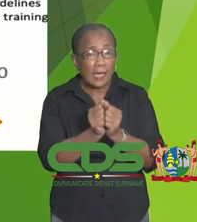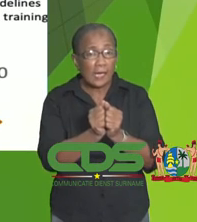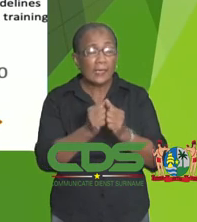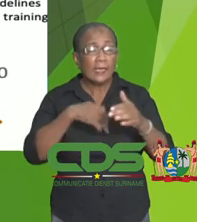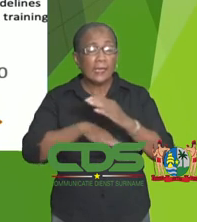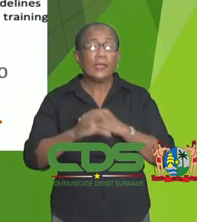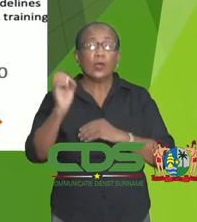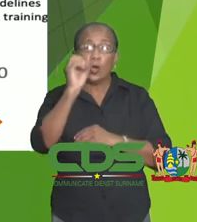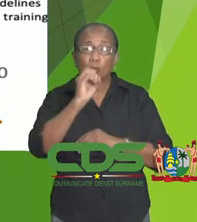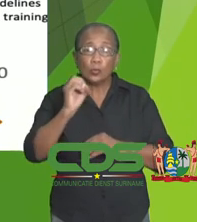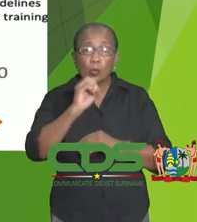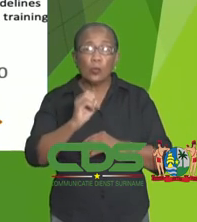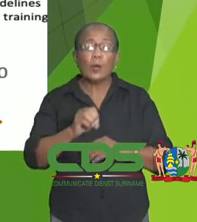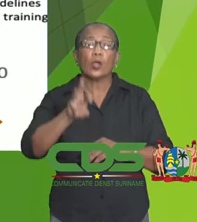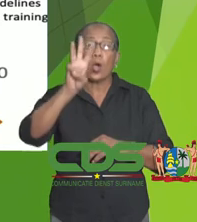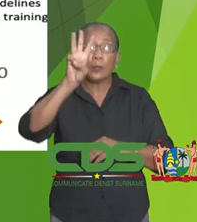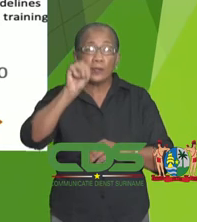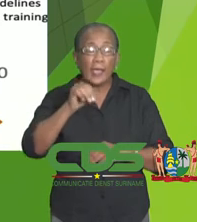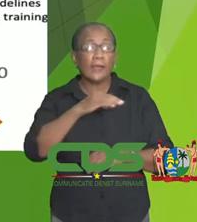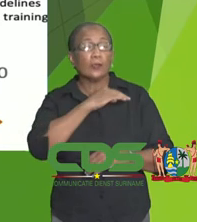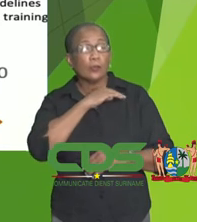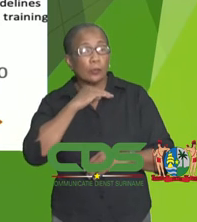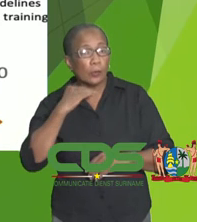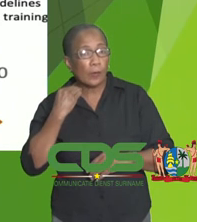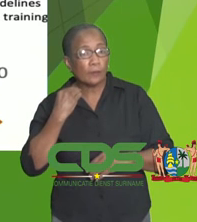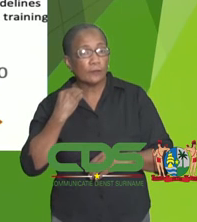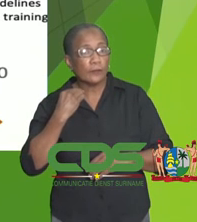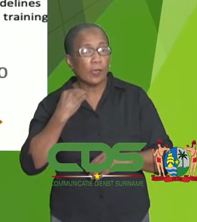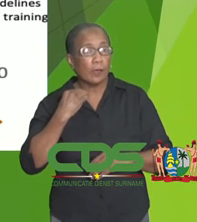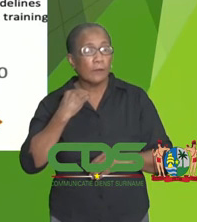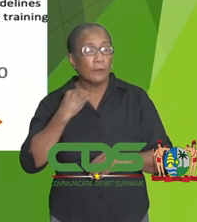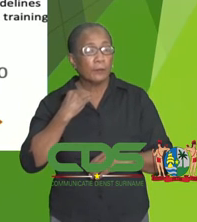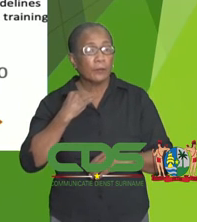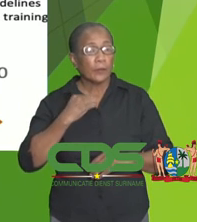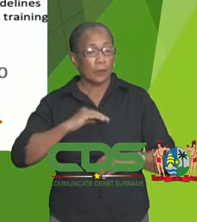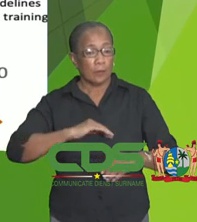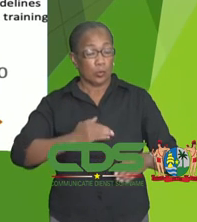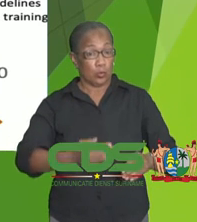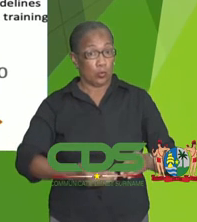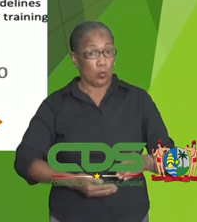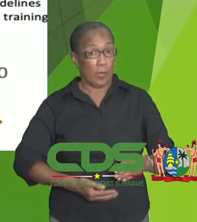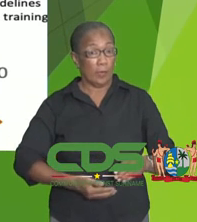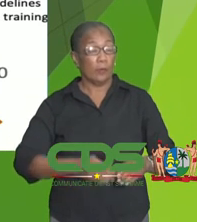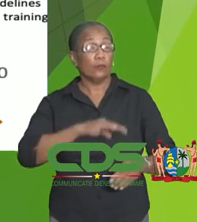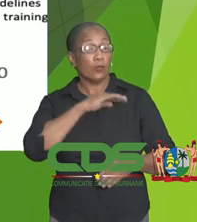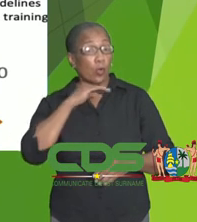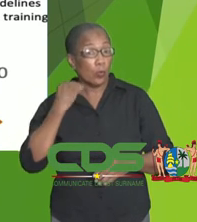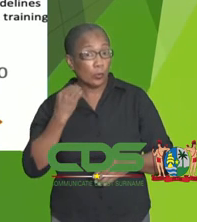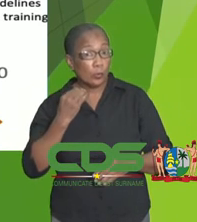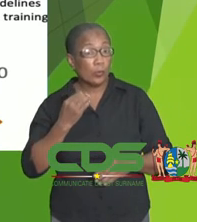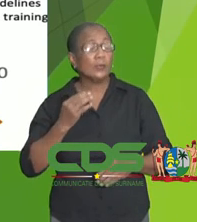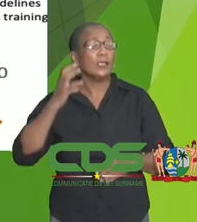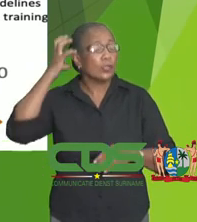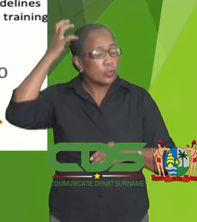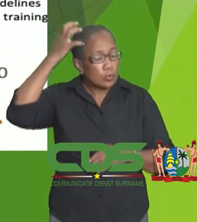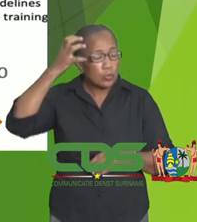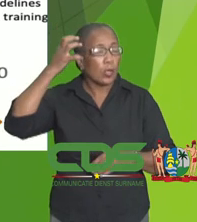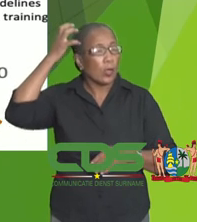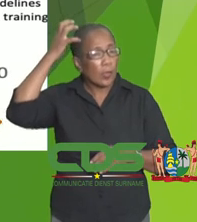in oktober, zitten op 30 sterftes bij zwangere vrouwen. Dus dat is een enorm zorgwekkende situatie.